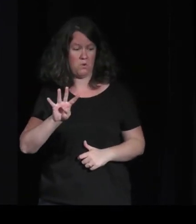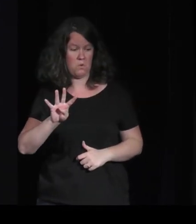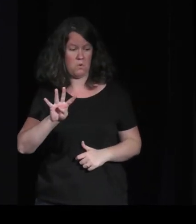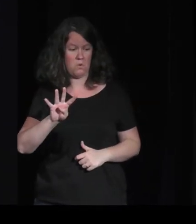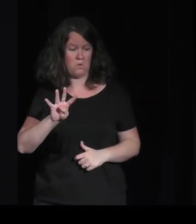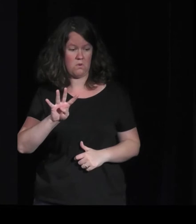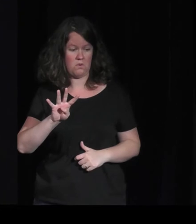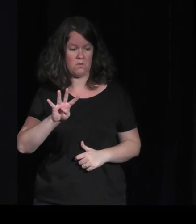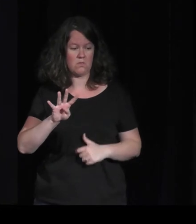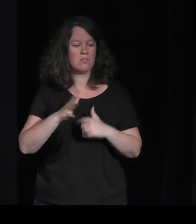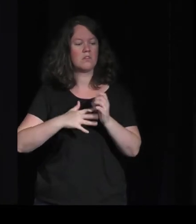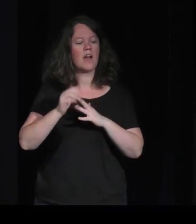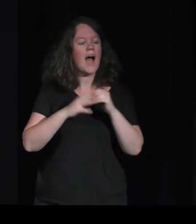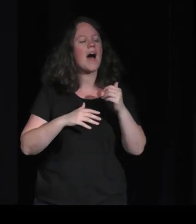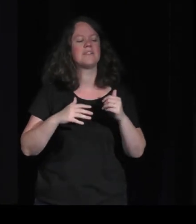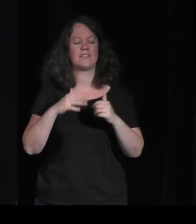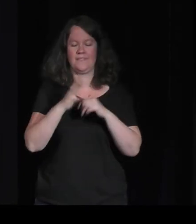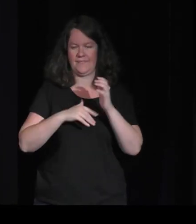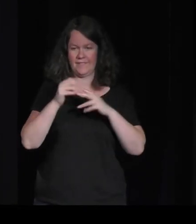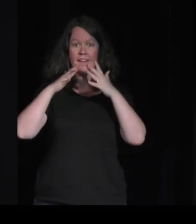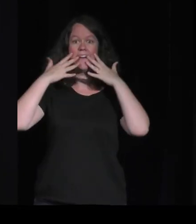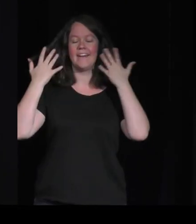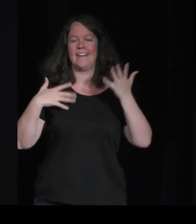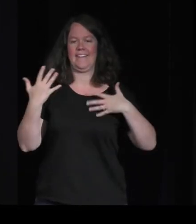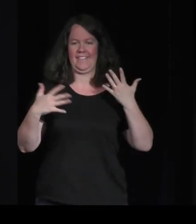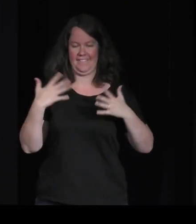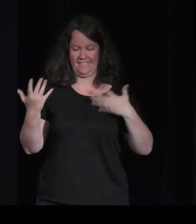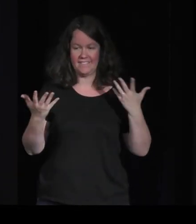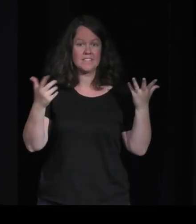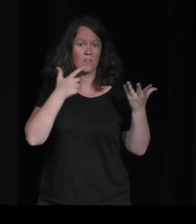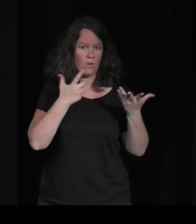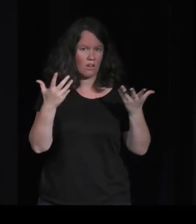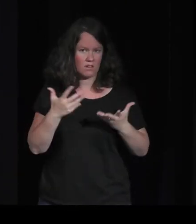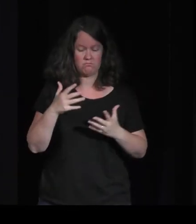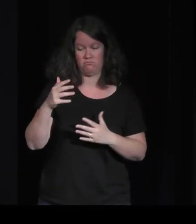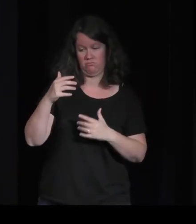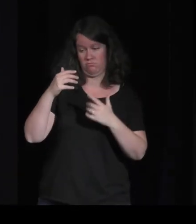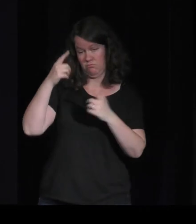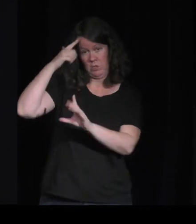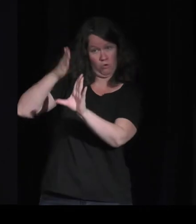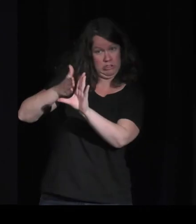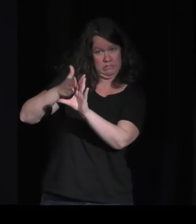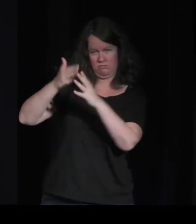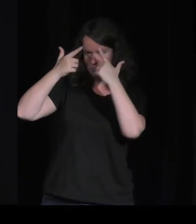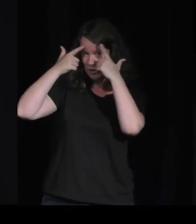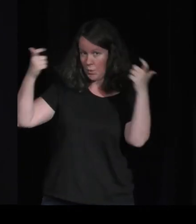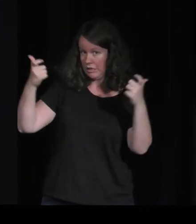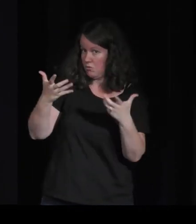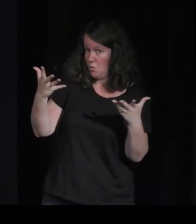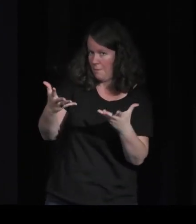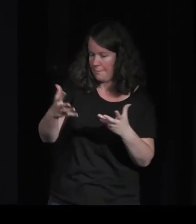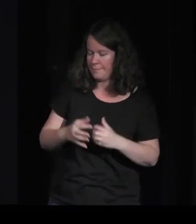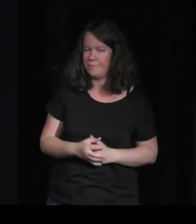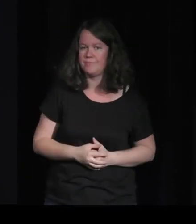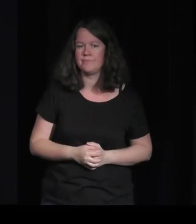jamais à prononcer de season me ali, je crois, si je le prononce très mal. Donc, c'est une théorie en psycho qui dit, en gros,